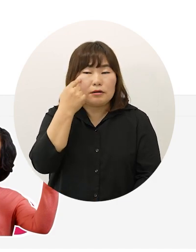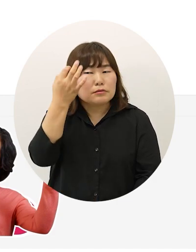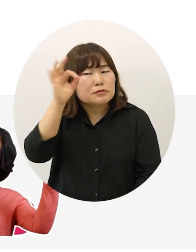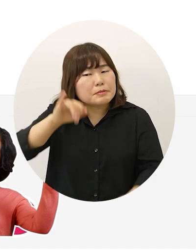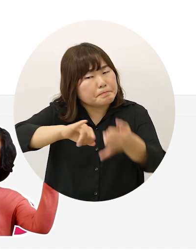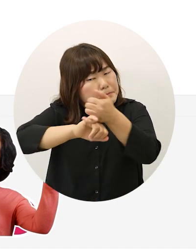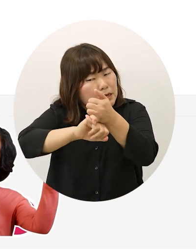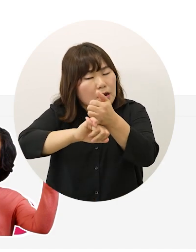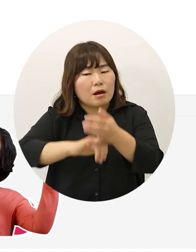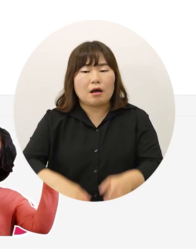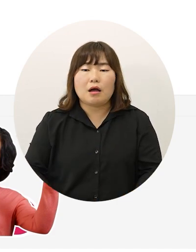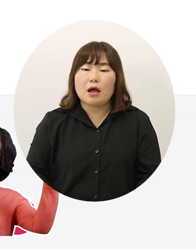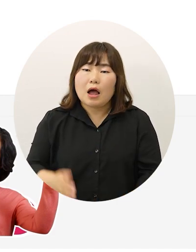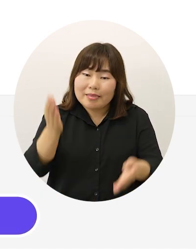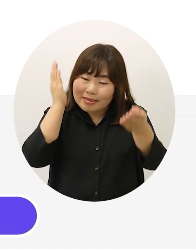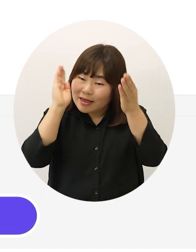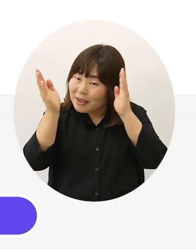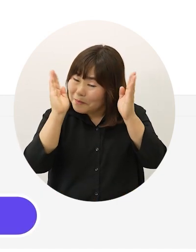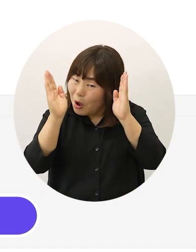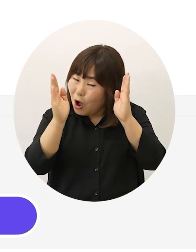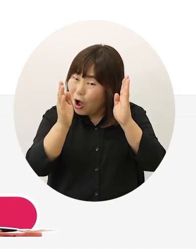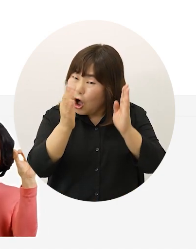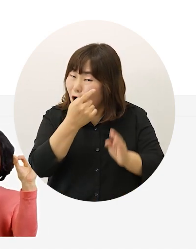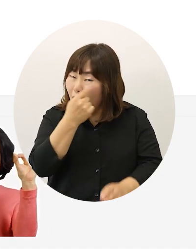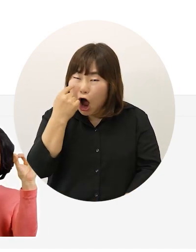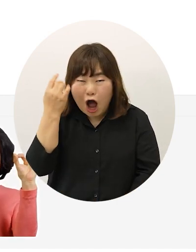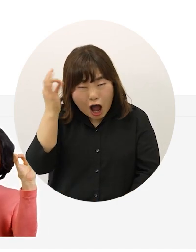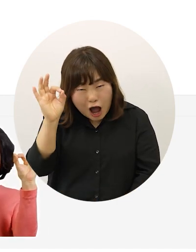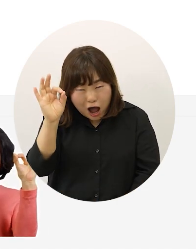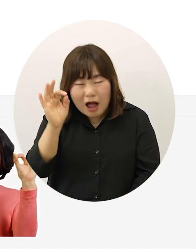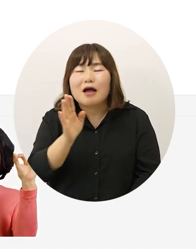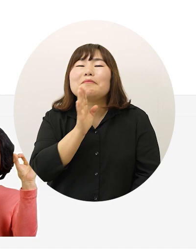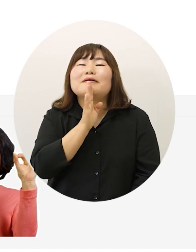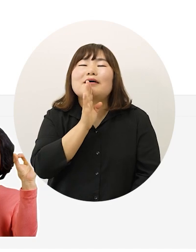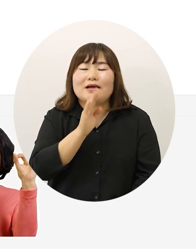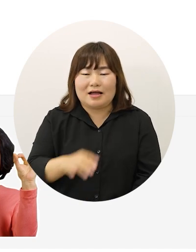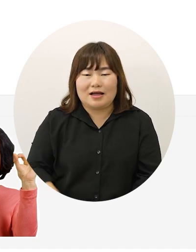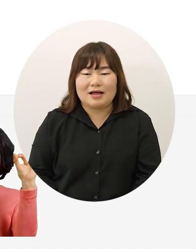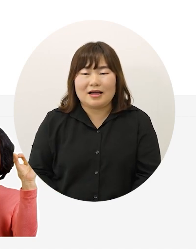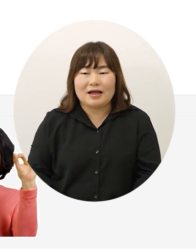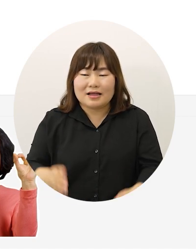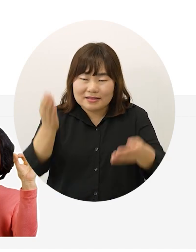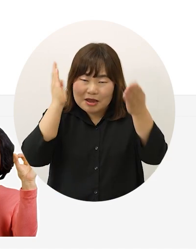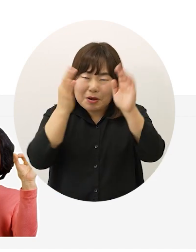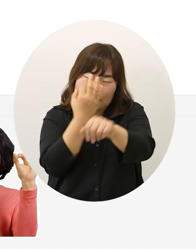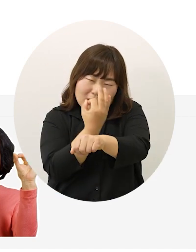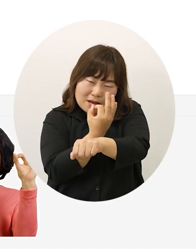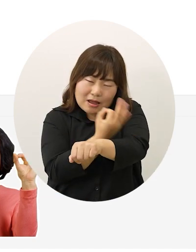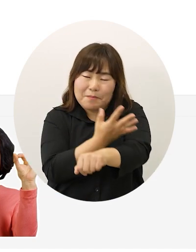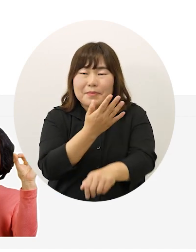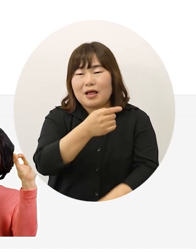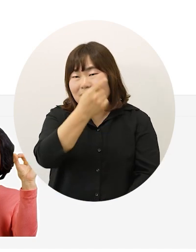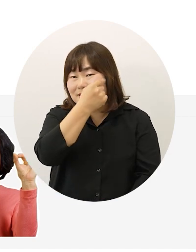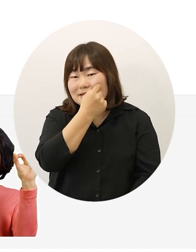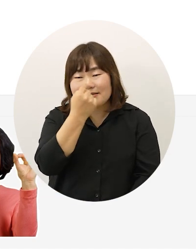필요하대 아까 네이버 그렇지 아 그러니까 네이버 간편인증